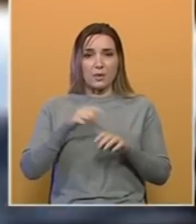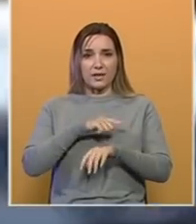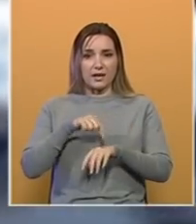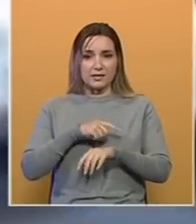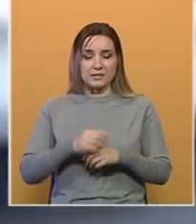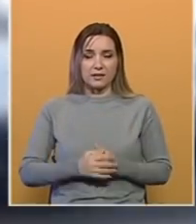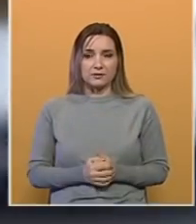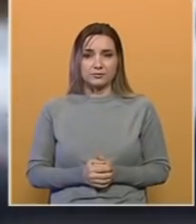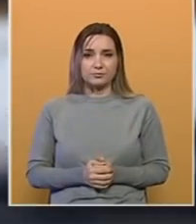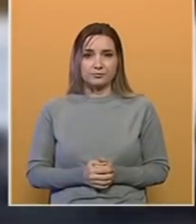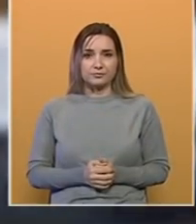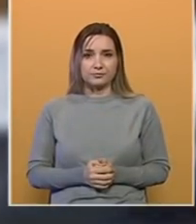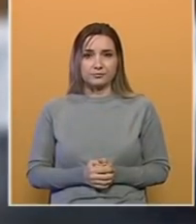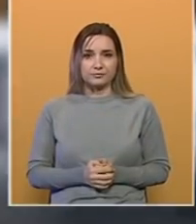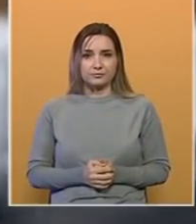kilometara na sat.